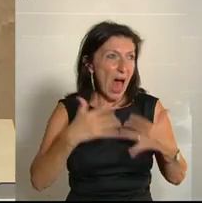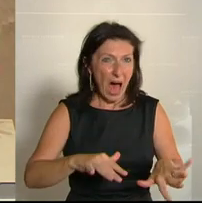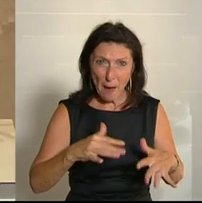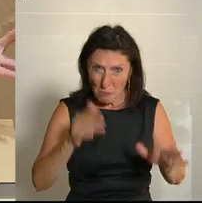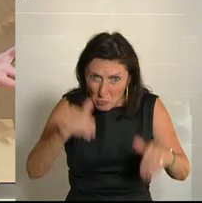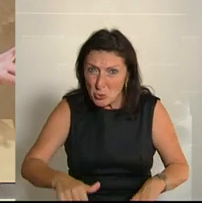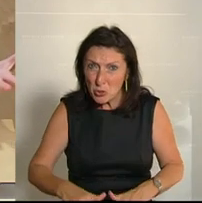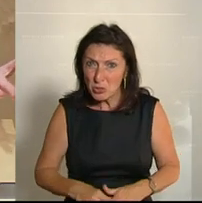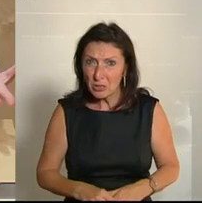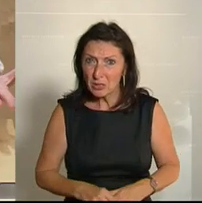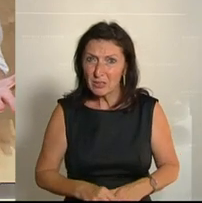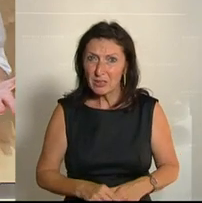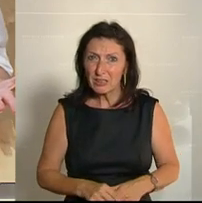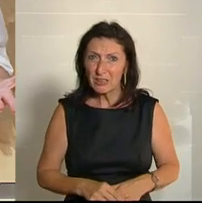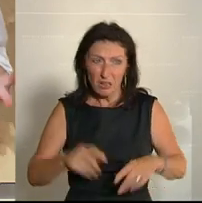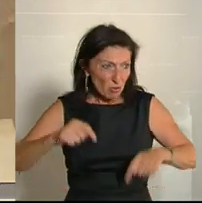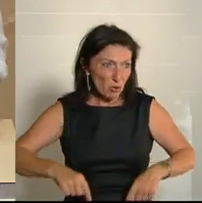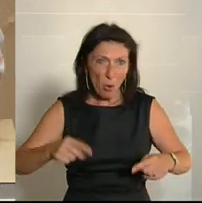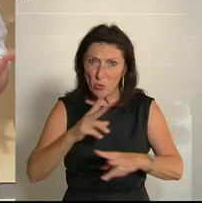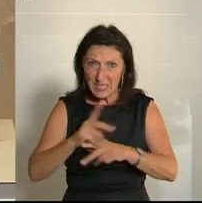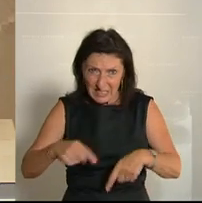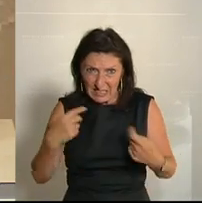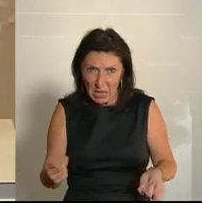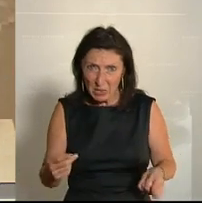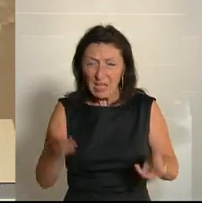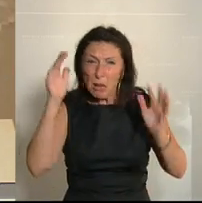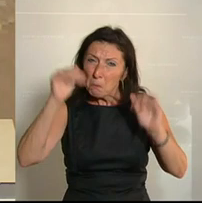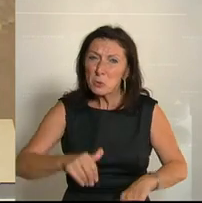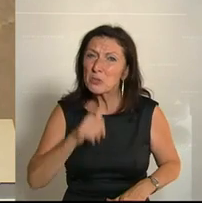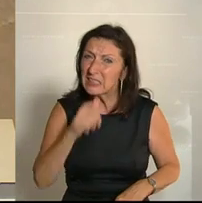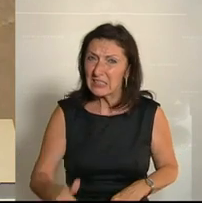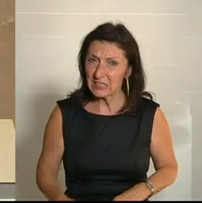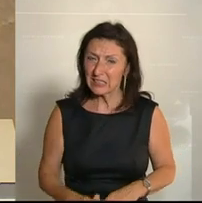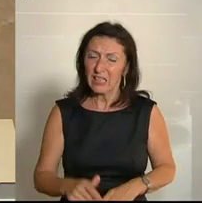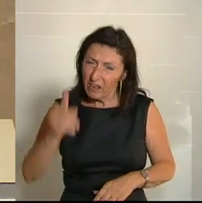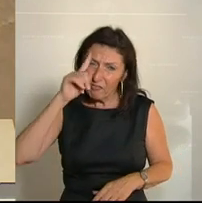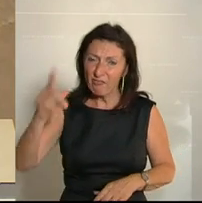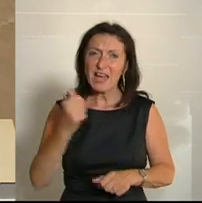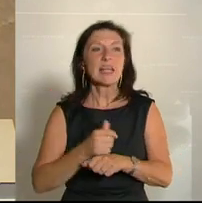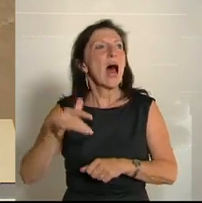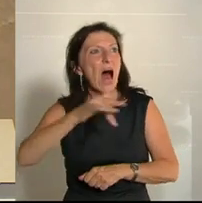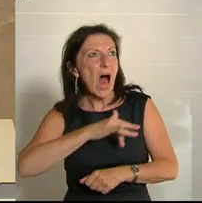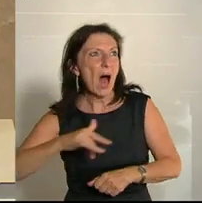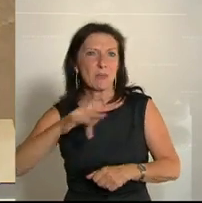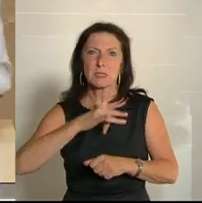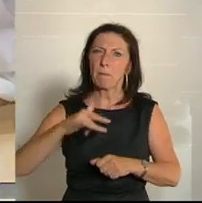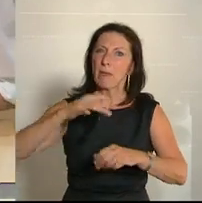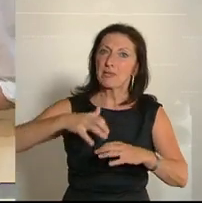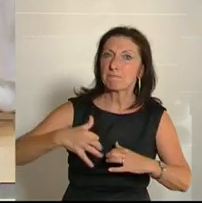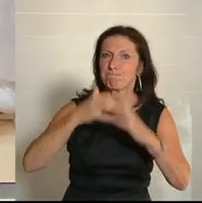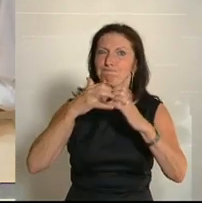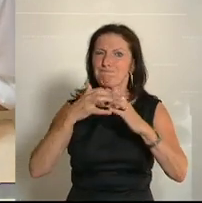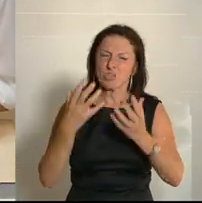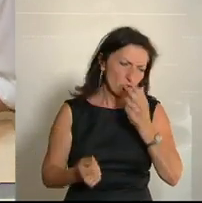Muss es Jugendarbeitslosigkeit geben in diesem Land? Nein, muss es nicht. Wir wissen, Arbeitsplätze sind schwer zu schaffen. Ja, das ist klar, da